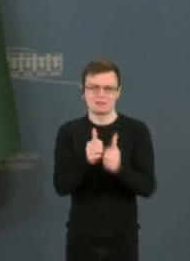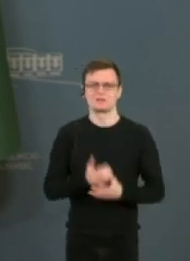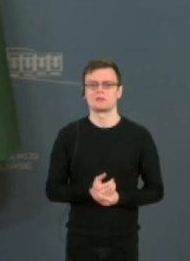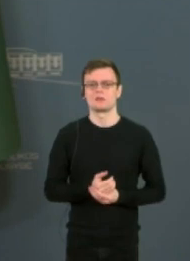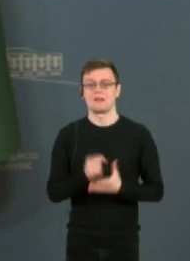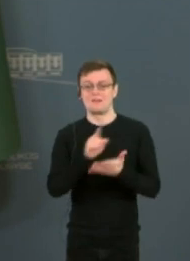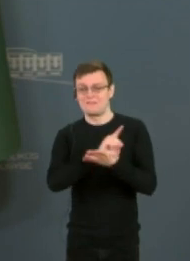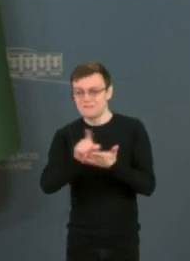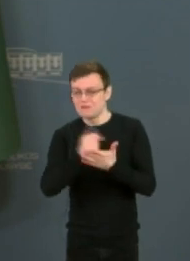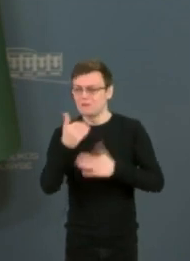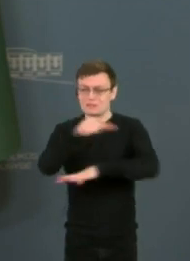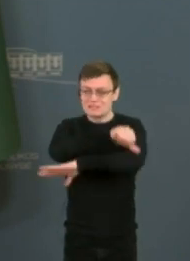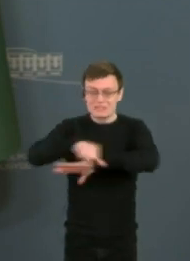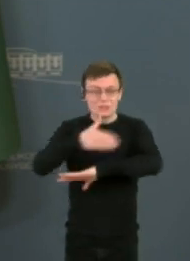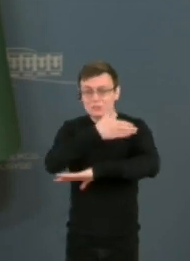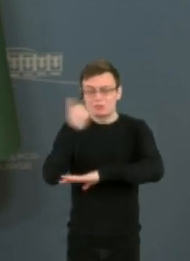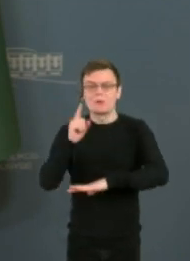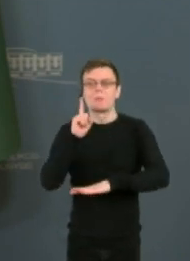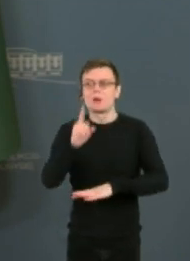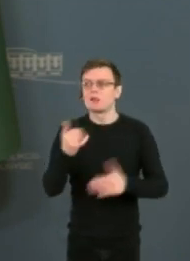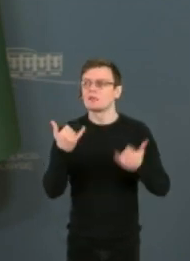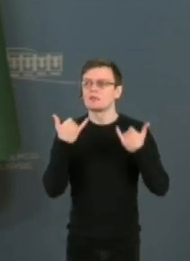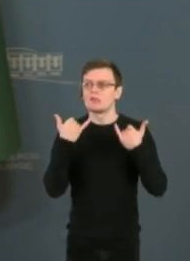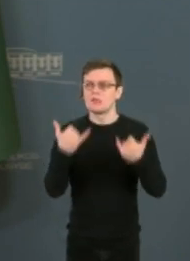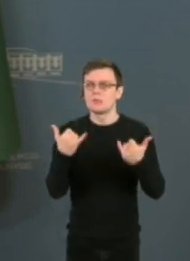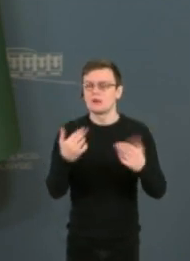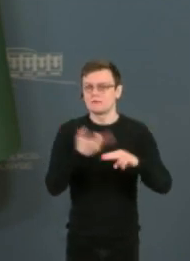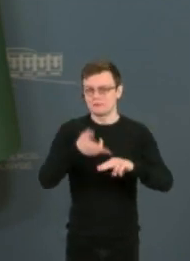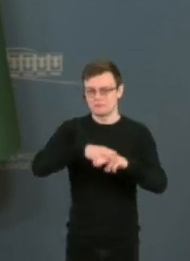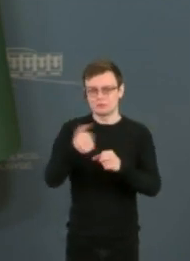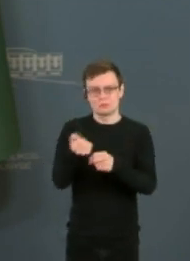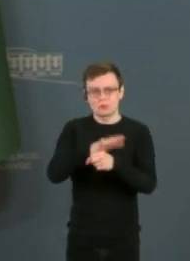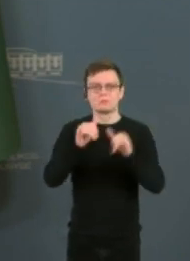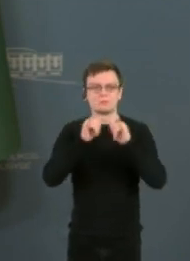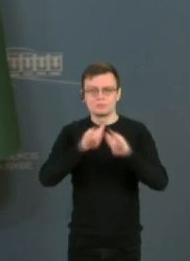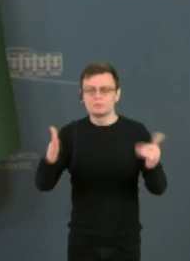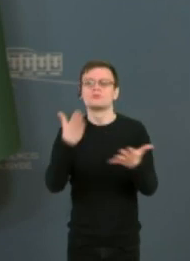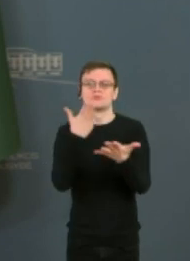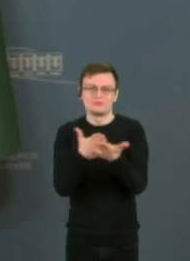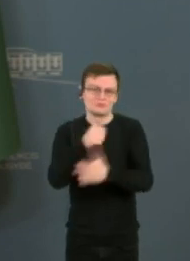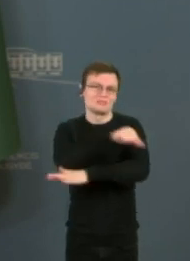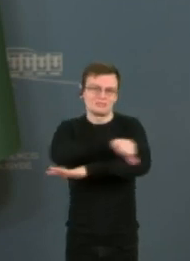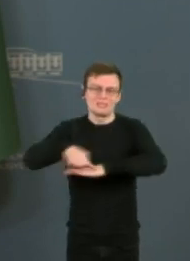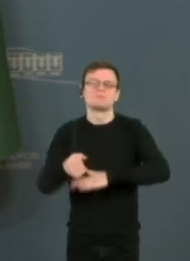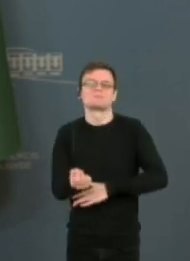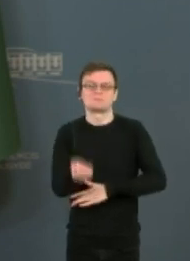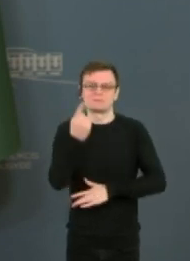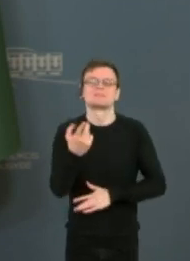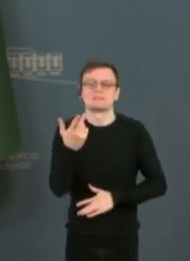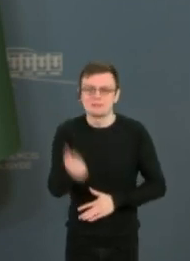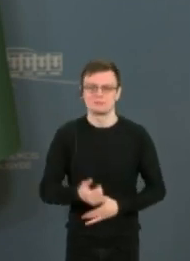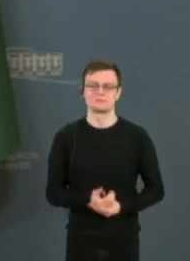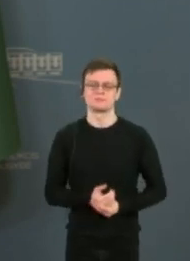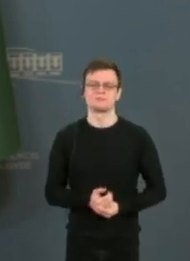sienas, kurių nėra, bet kurios tokiais atvejais, kai smogia pandemija ima, netyčiai yra atsiranda. Jis